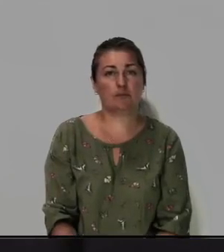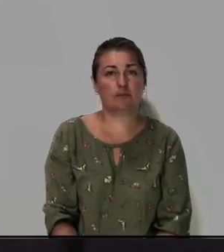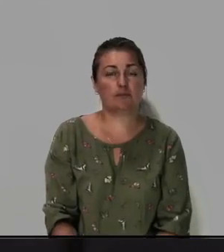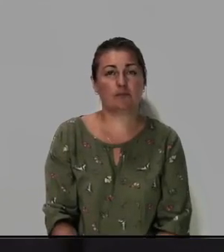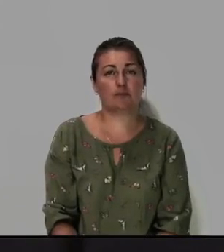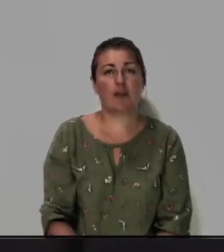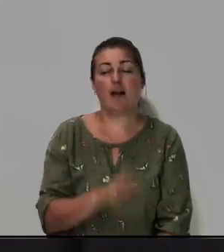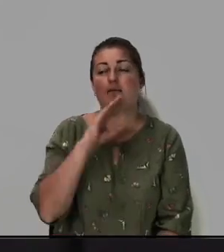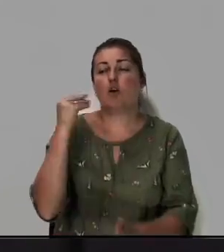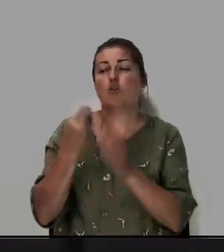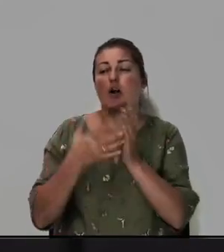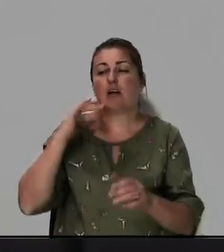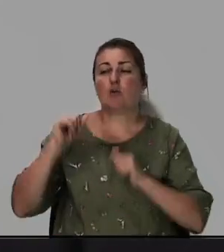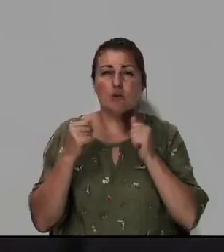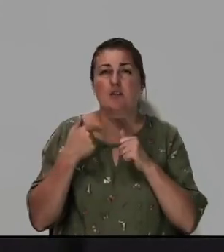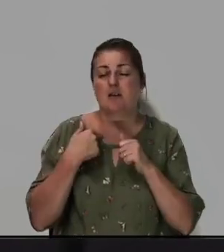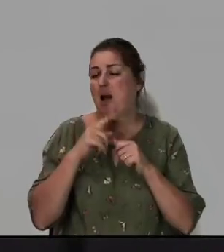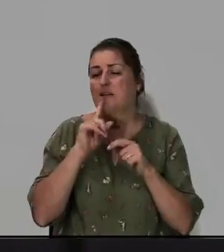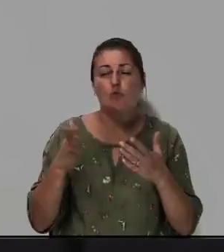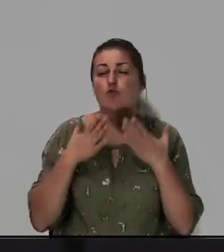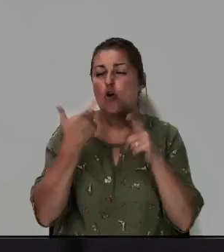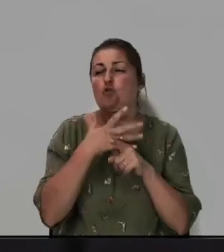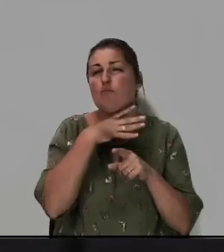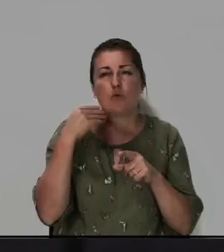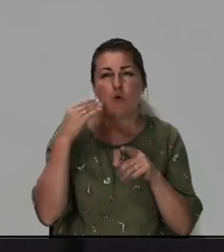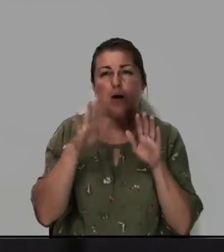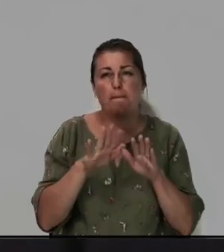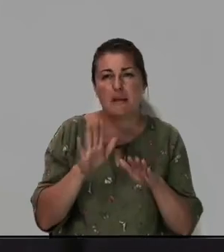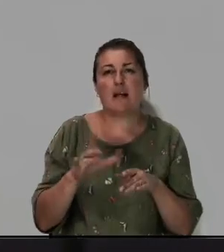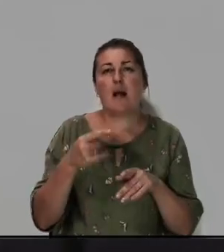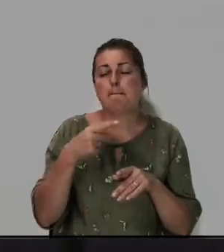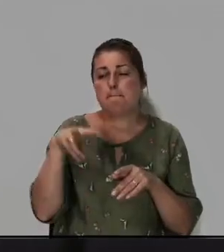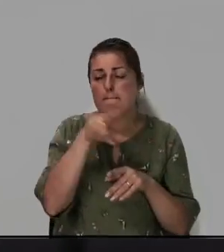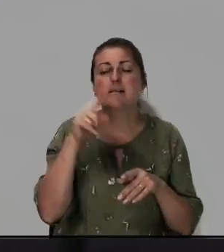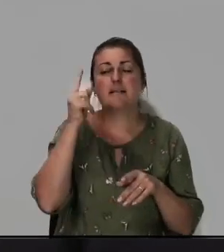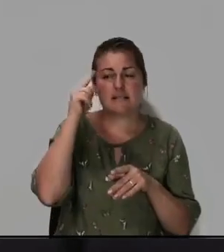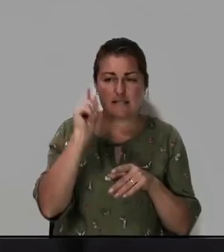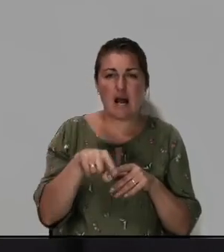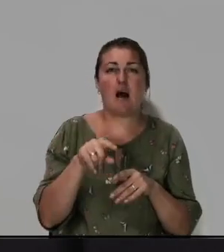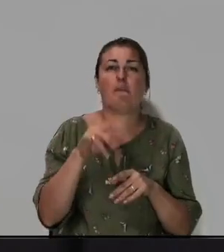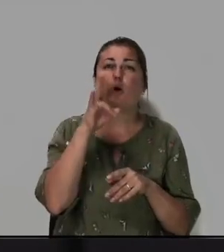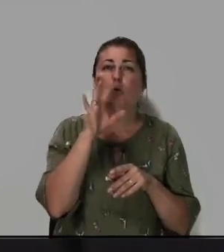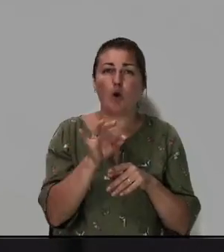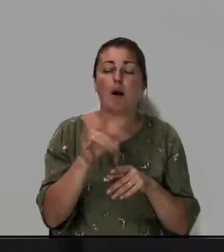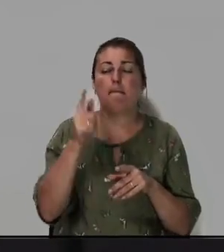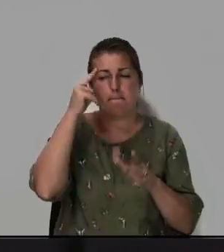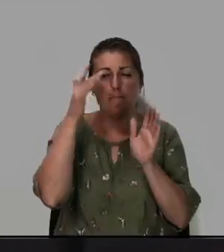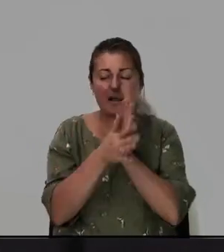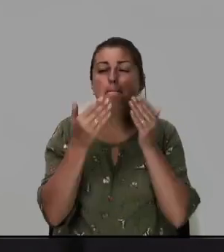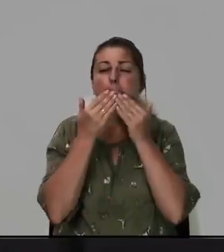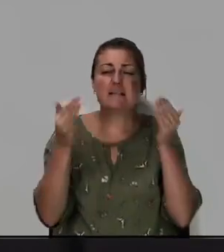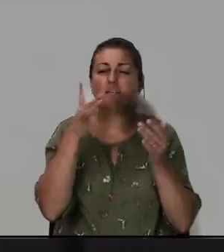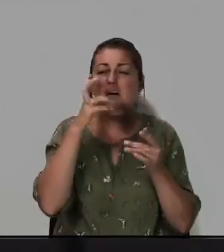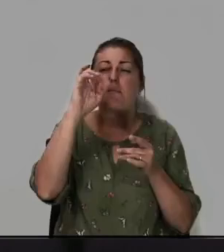дорогие друзья я могу читать очень много мест мы знаем но понимаете в последнее